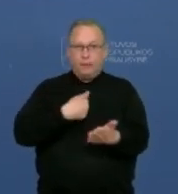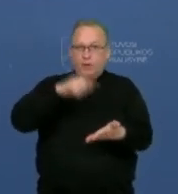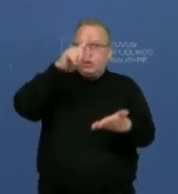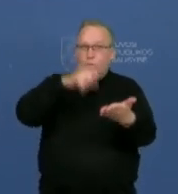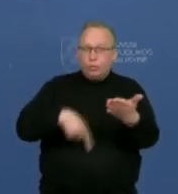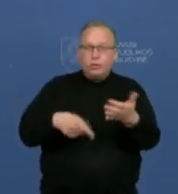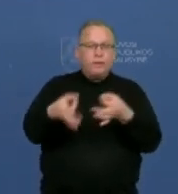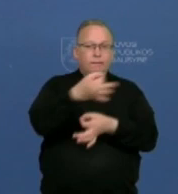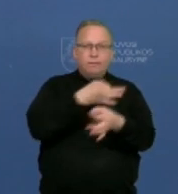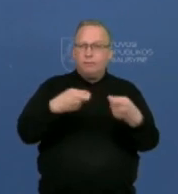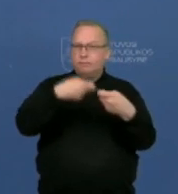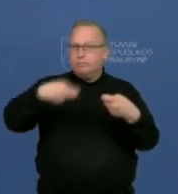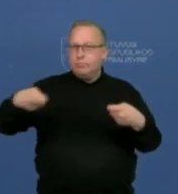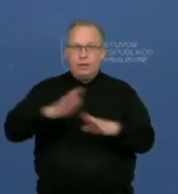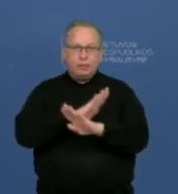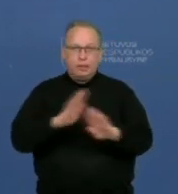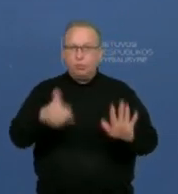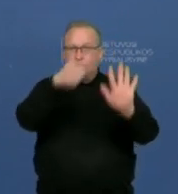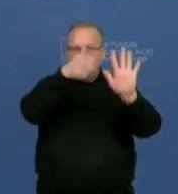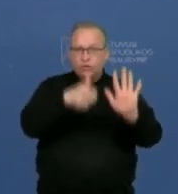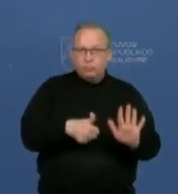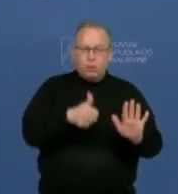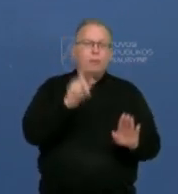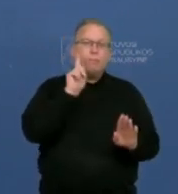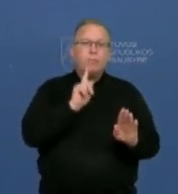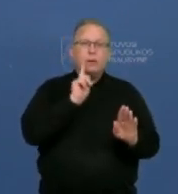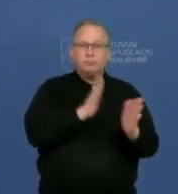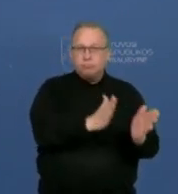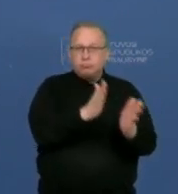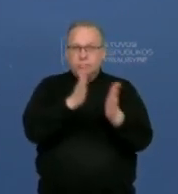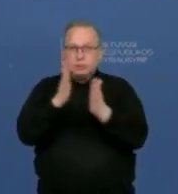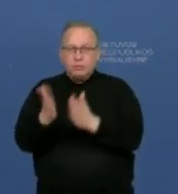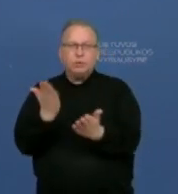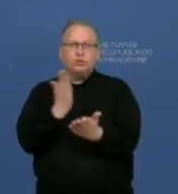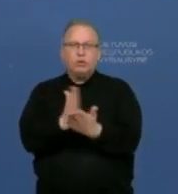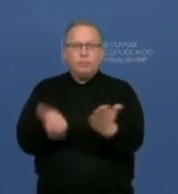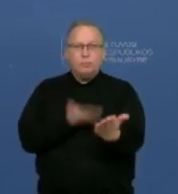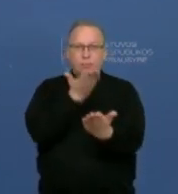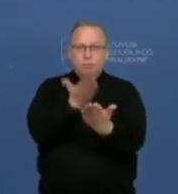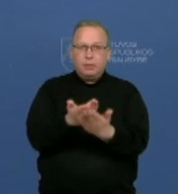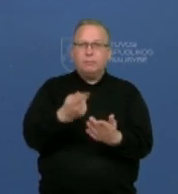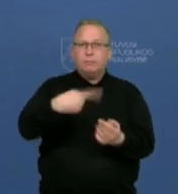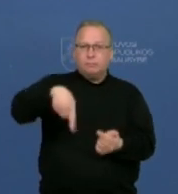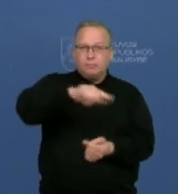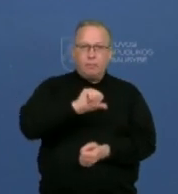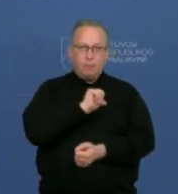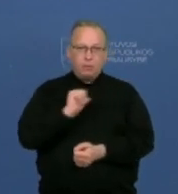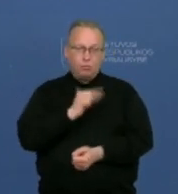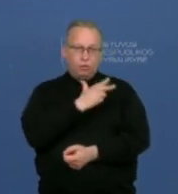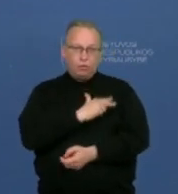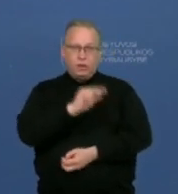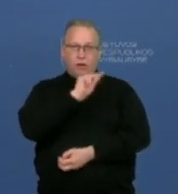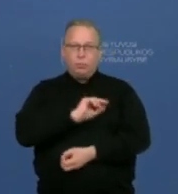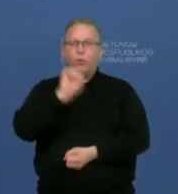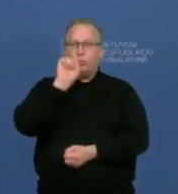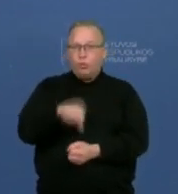diskusijos neužsitęs, jo labiau, kad bus ir šeši mėnesiai pereinamasis laikotarpis, kuris yra pristatytas ir pačioms socialiniams įmonėms, per kurias bus